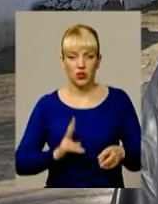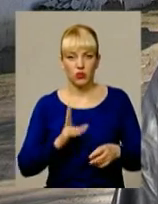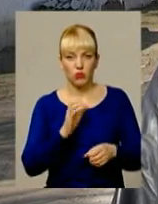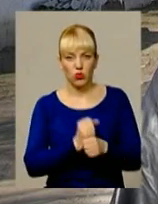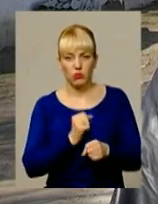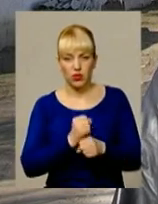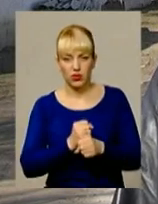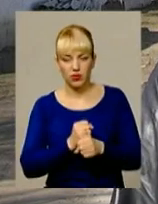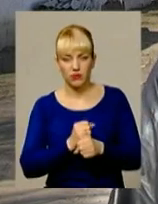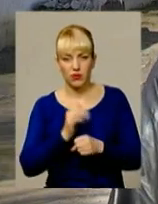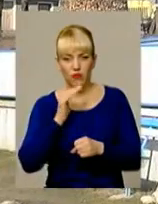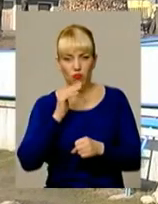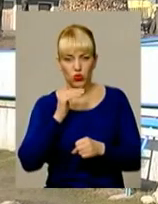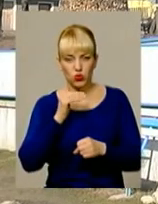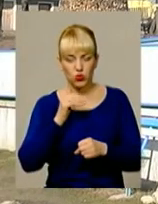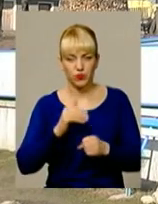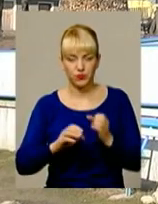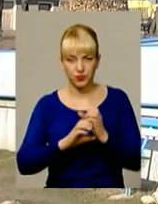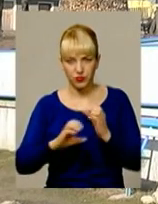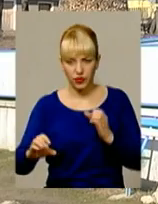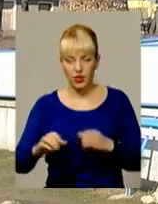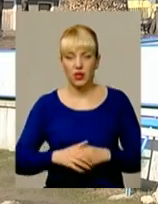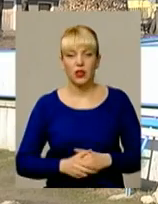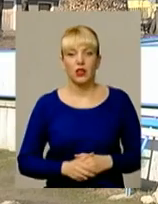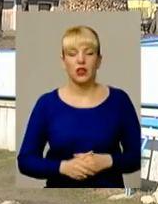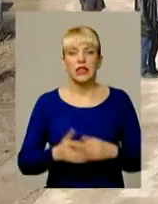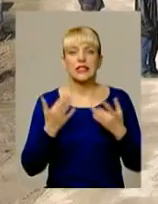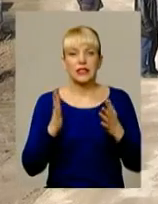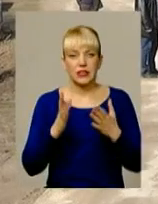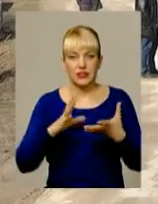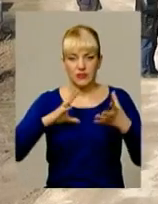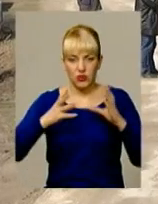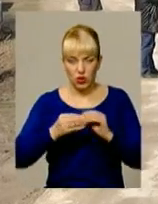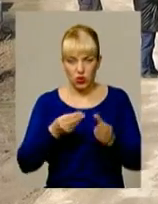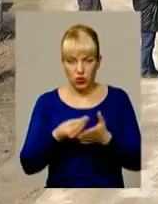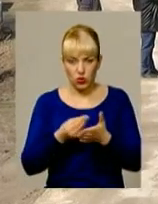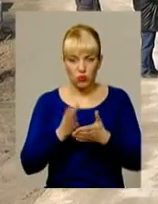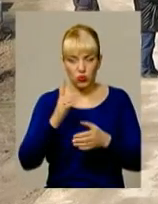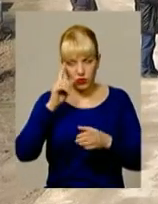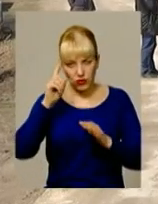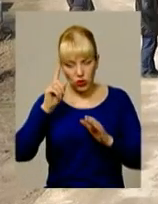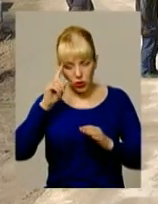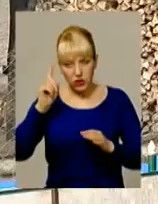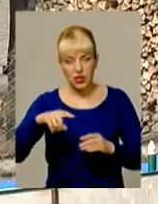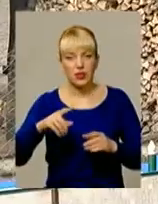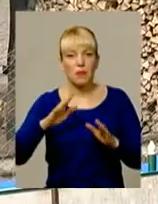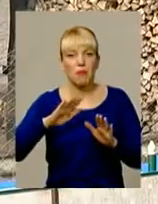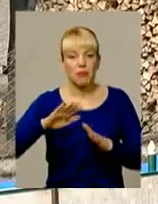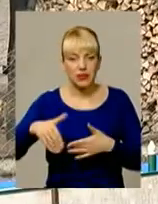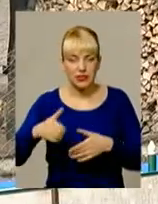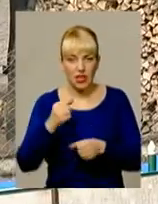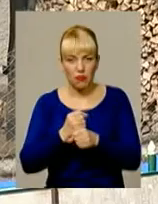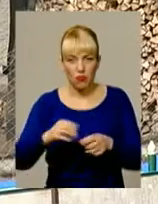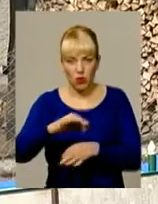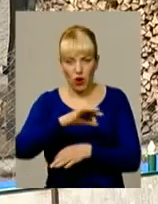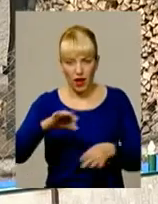воду про воду». Ускільки обійдуться роботи, стане відомо після завершення розробки проєкту. Однак те, що ці гроші